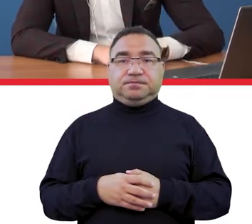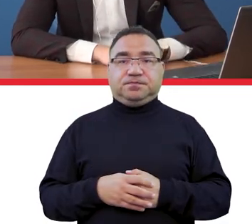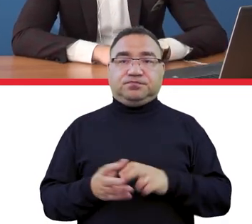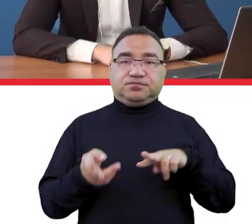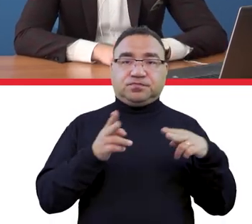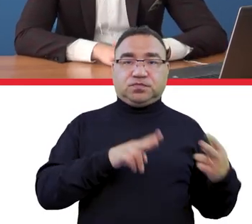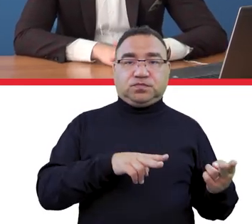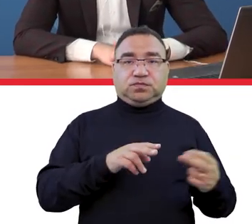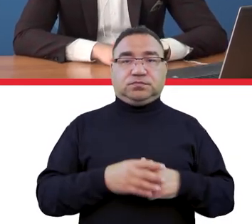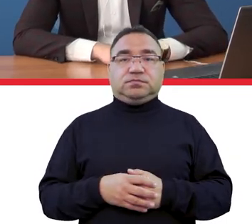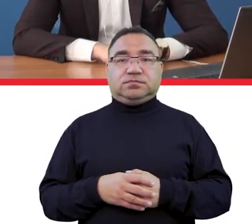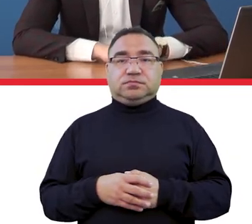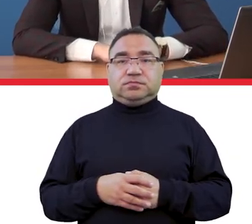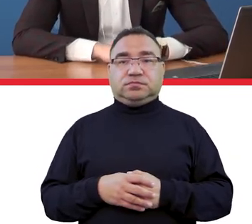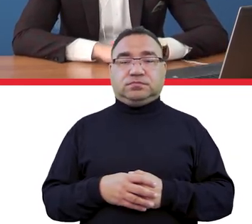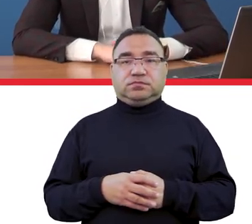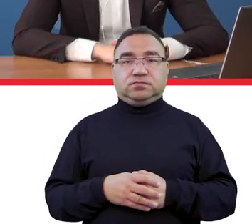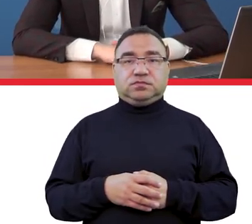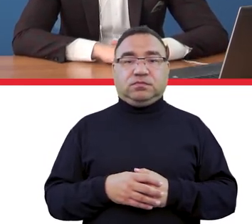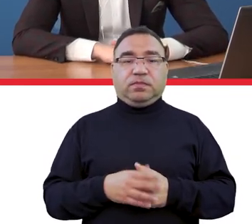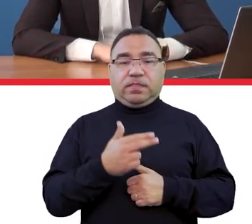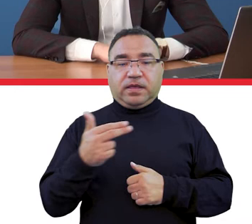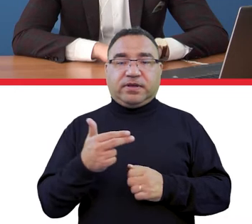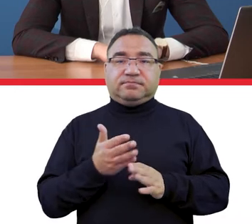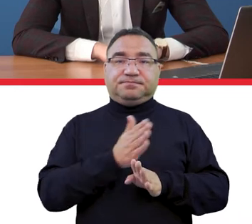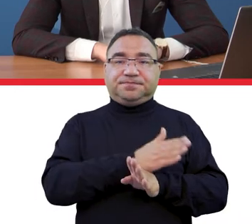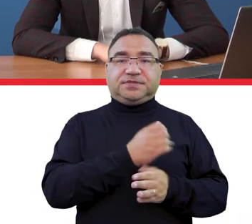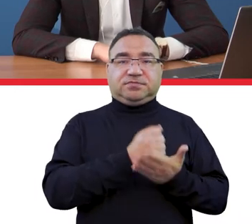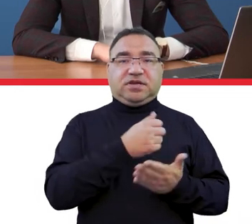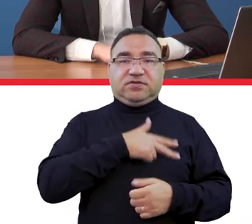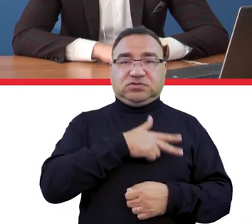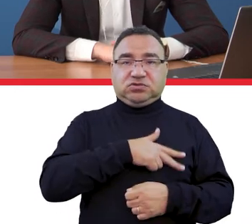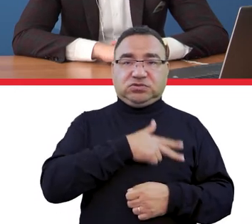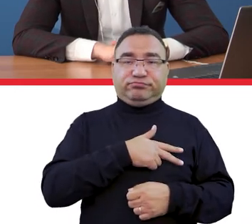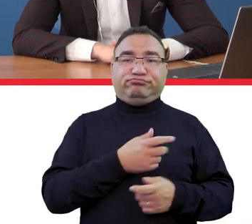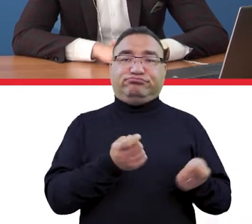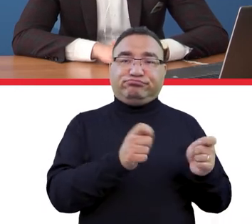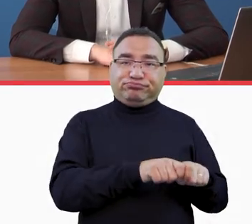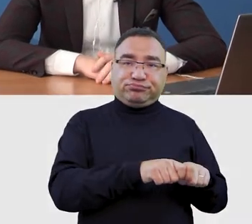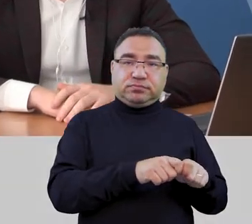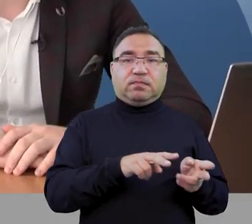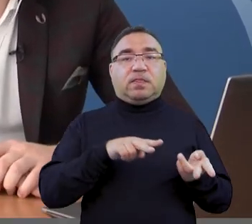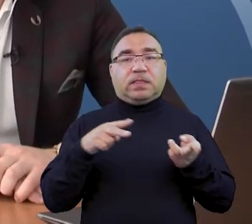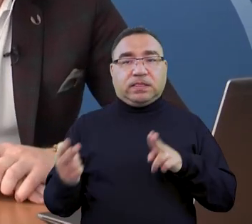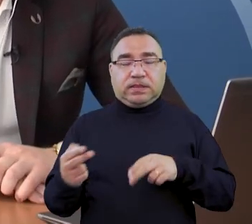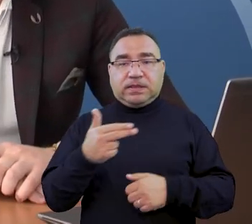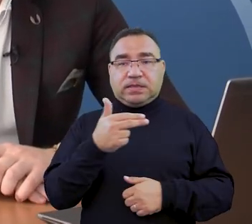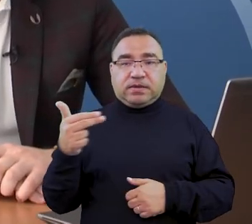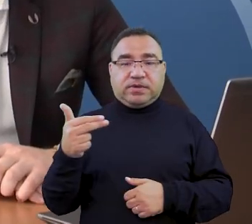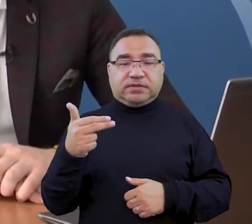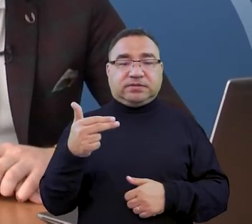oddaję głos Julii, bo zamknęliśmy ten rozdział ze sprawami socjalnymi i akademikami i teraz przechodzimy do tematu